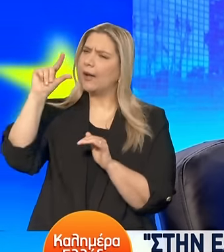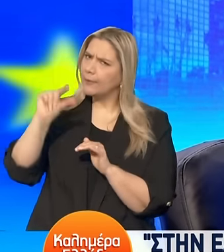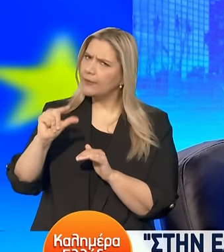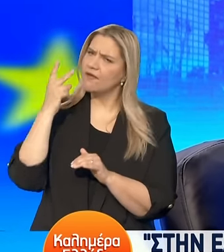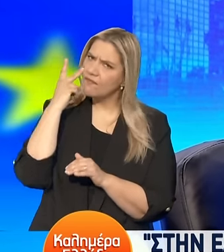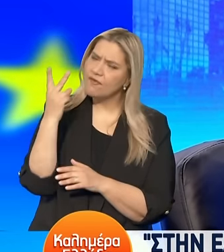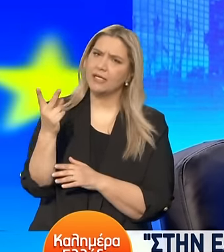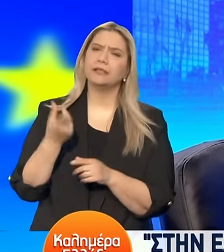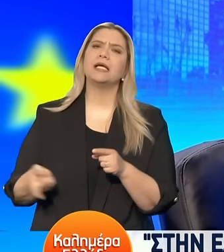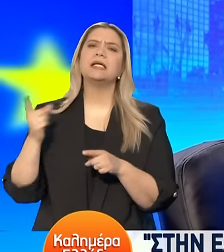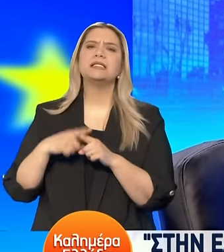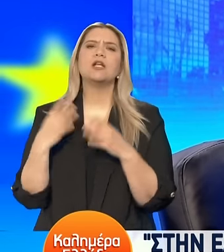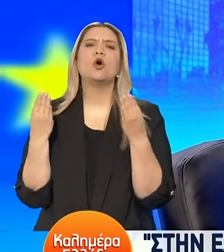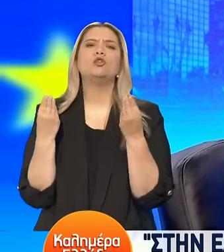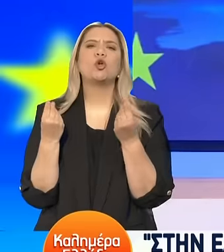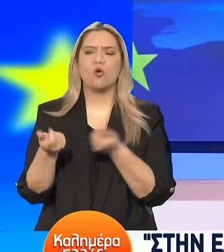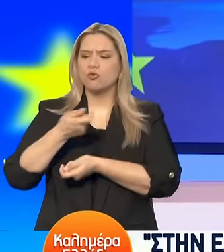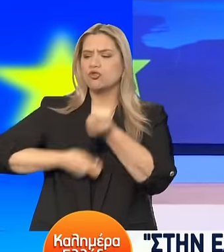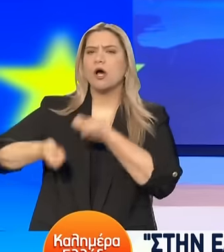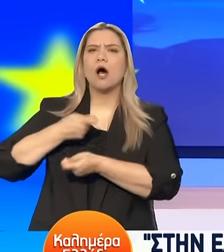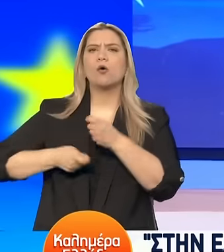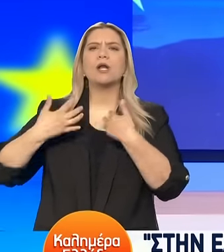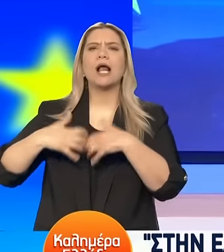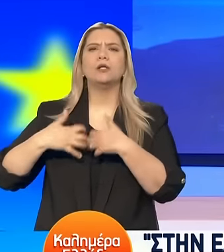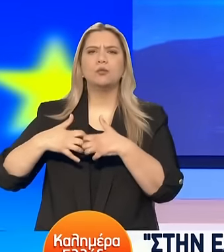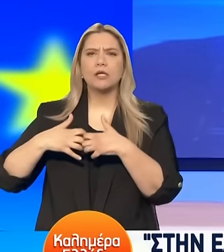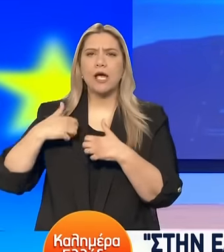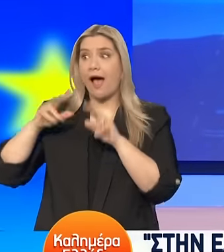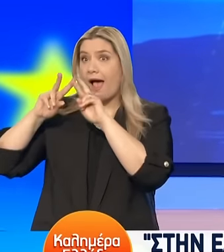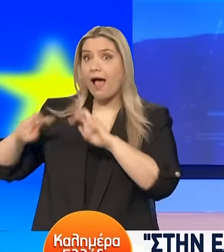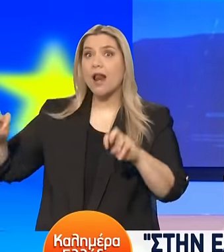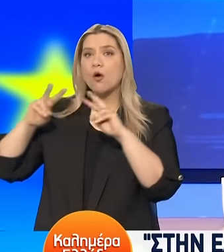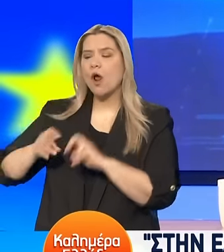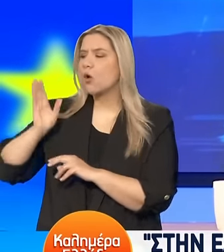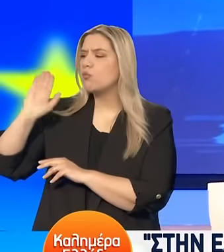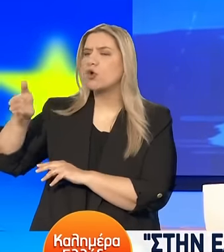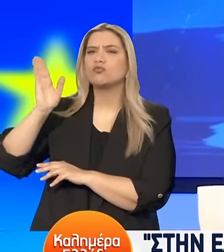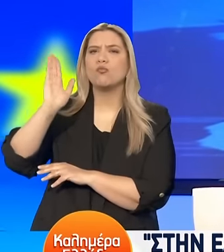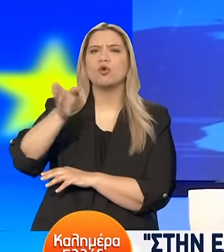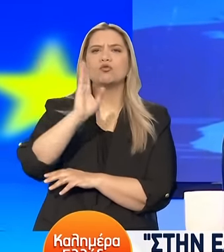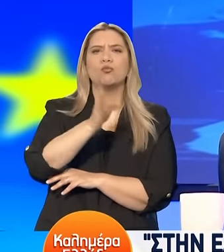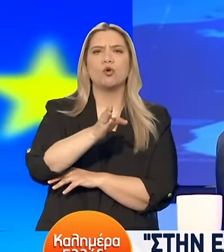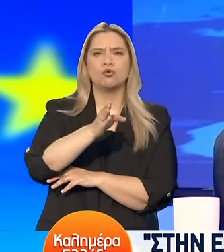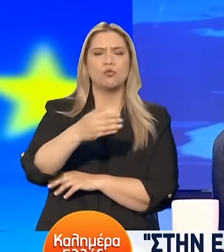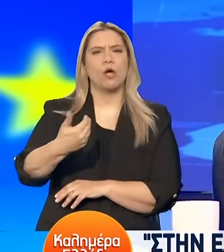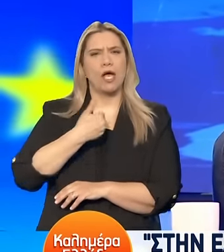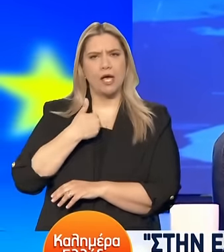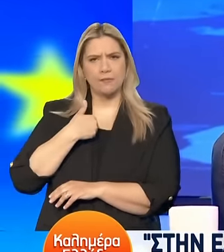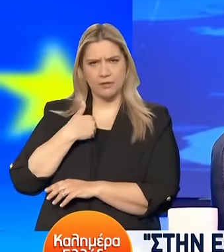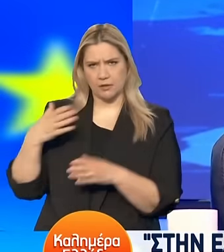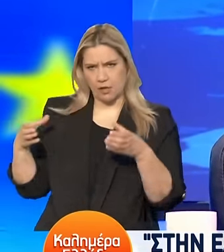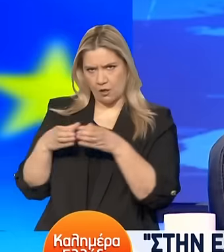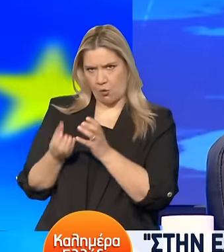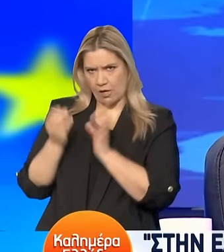στη λειτουργία της αγοράς, κυρία Σασοπούλου. Έχουμε επιβάλλει πάρα πολλά προσθέτω. Και νομίζω ότι και με τις παρεμβάσεις που έχουμε κάνει, αυτό το οποίο